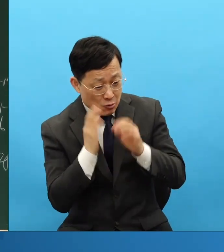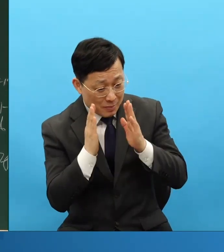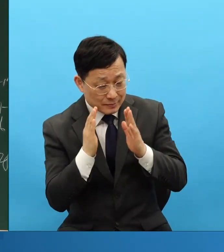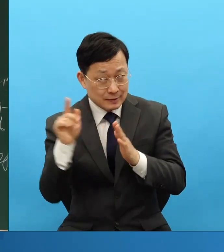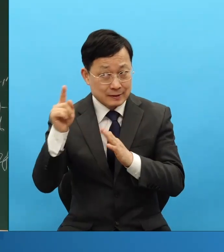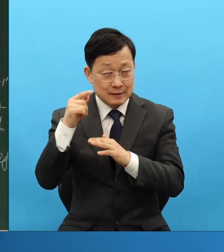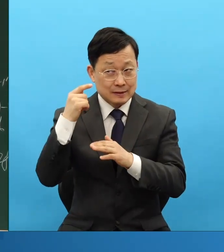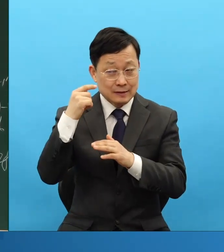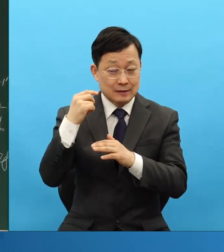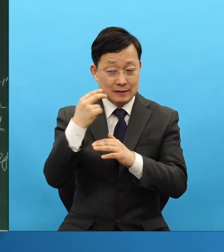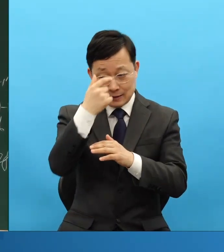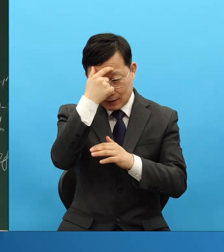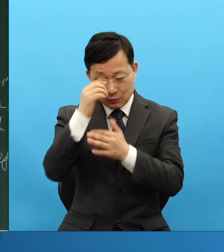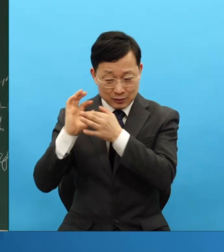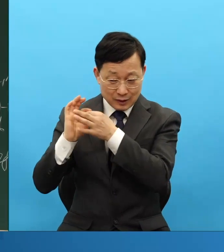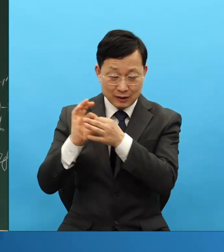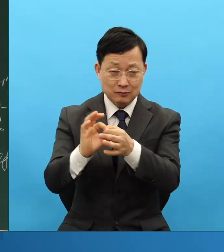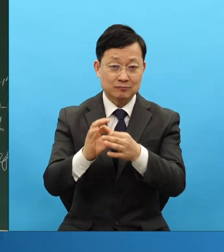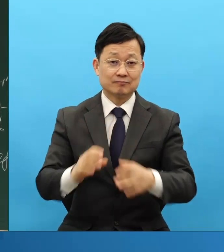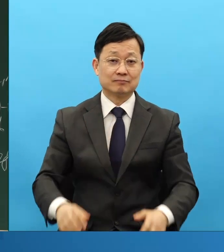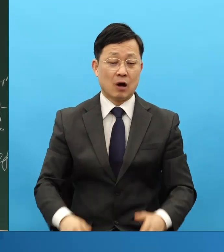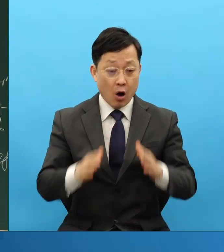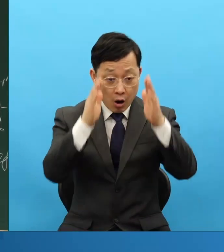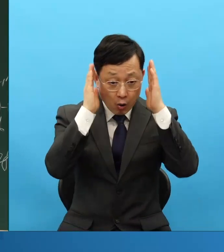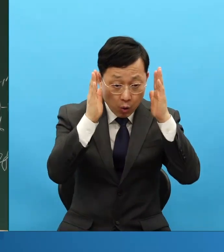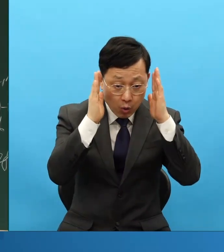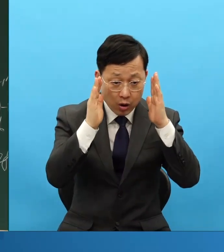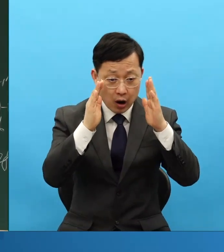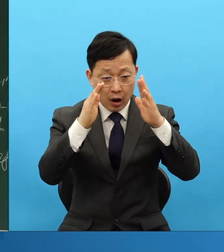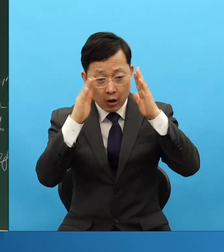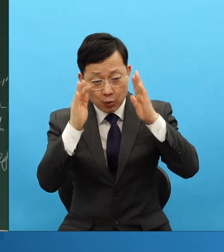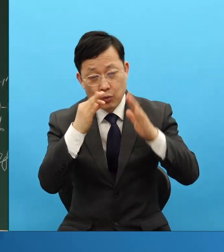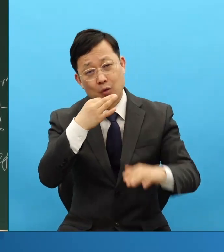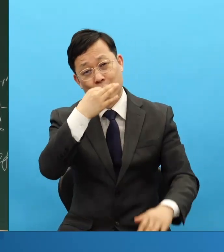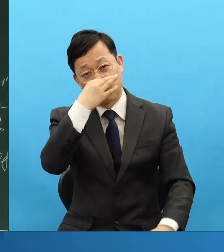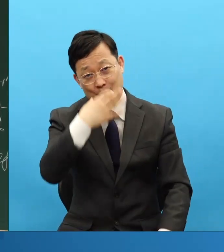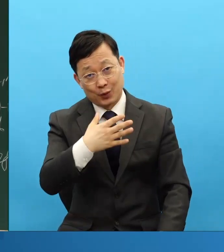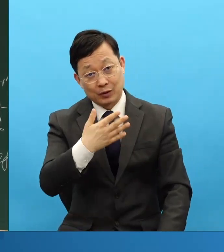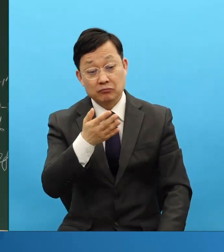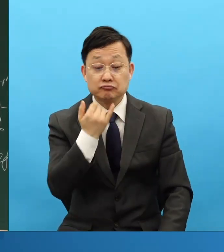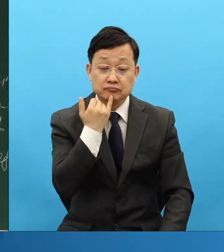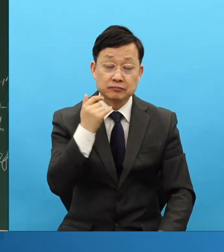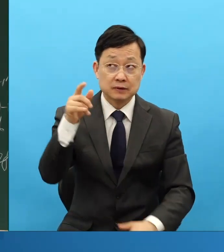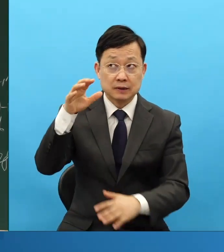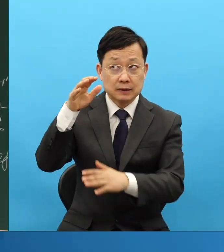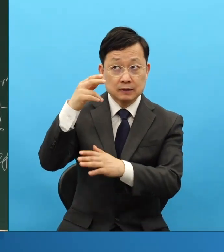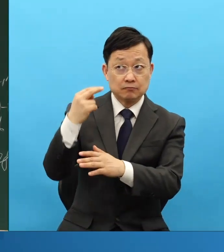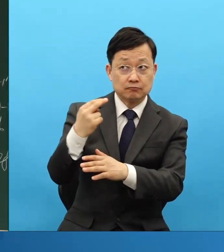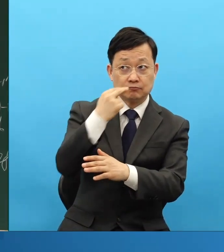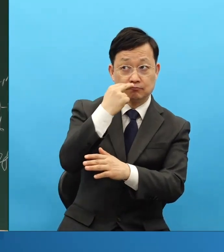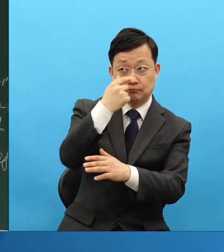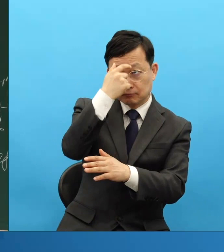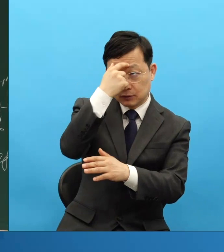공부 힘듭니다. 하면서 해보라니까요.